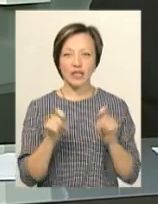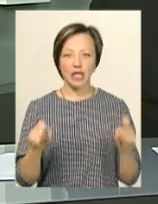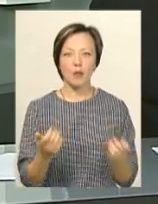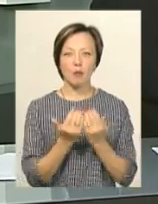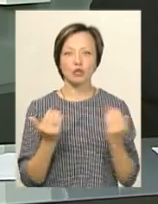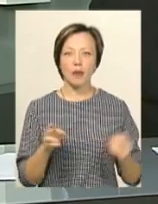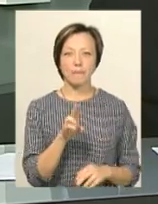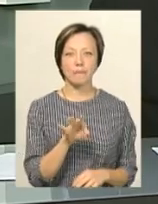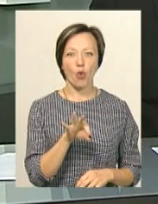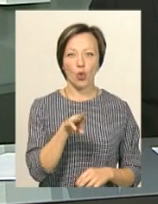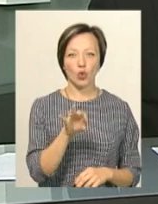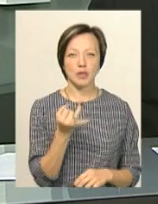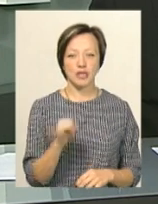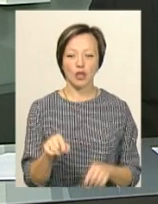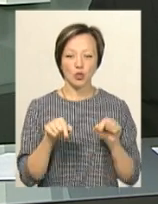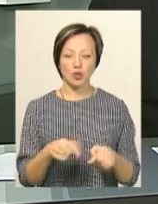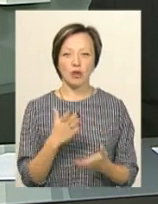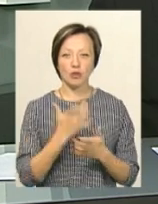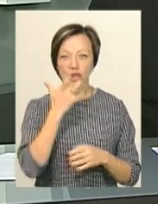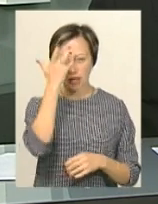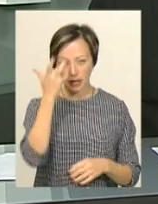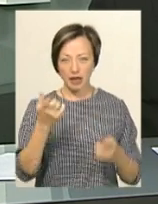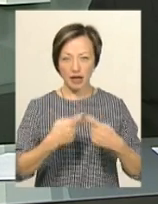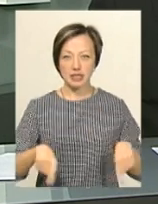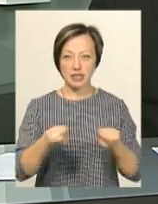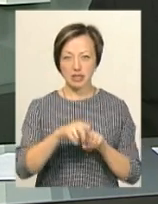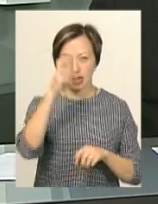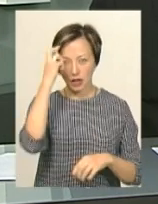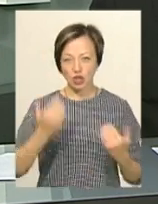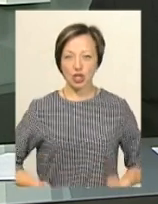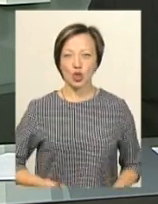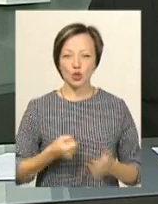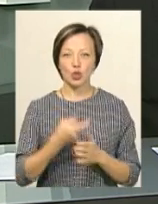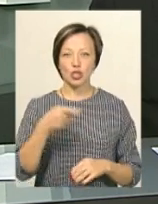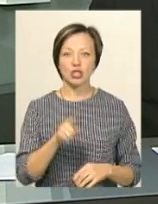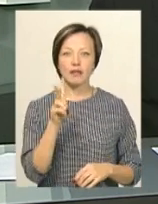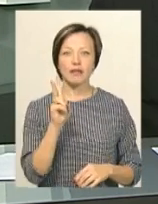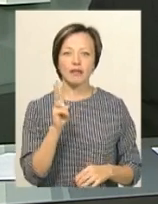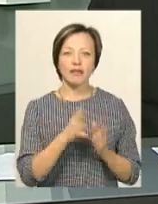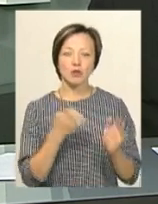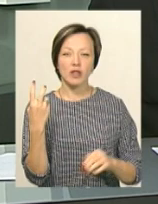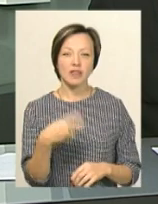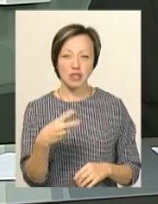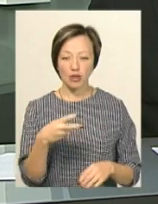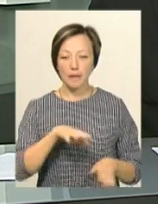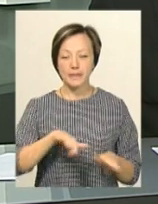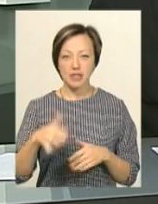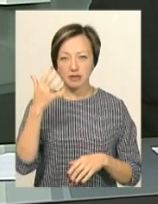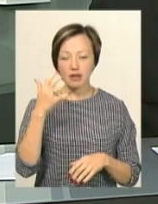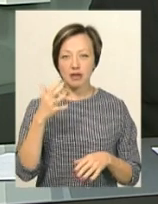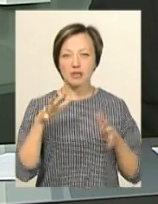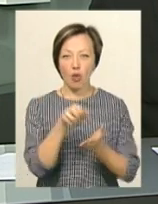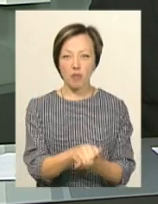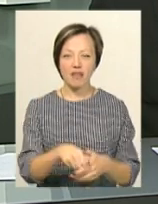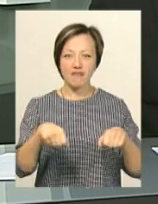музей Потоцьких. Саме тут знаходилася літня резиденція Графів, які жили тут до 1920-го. Після захоплення влади